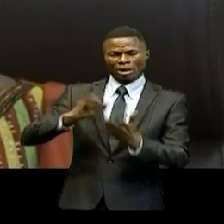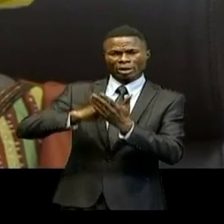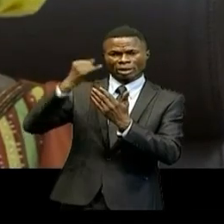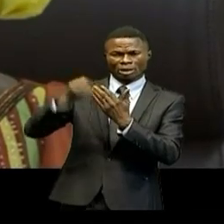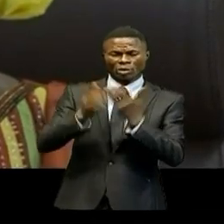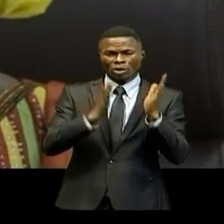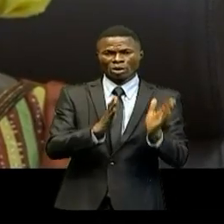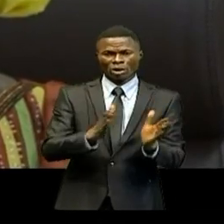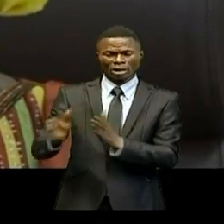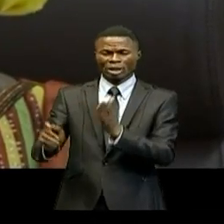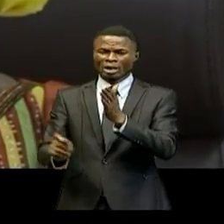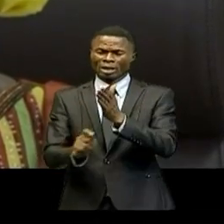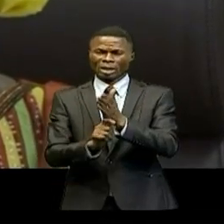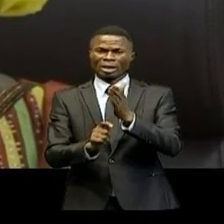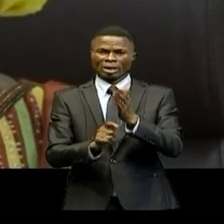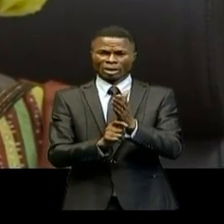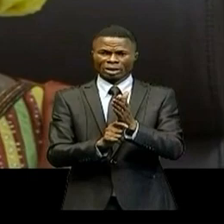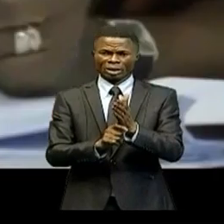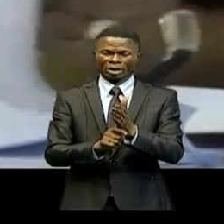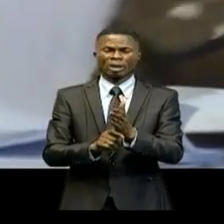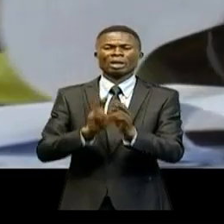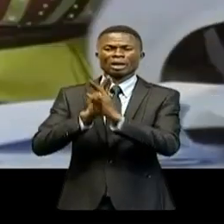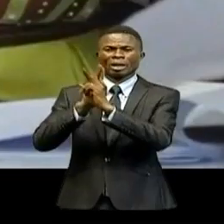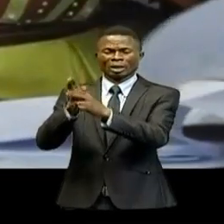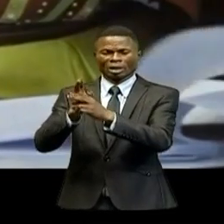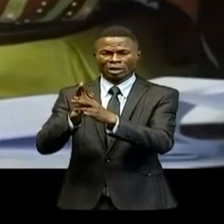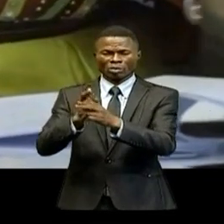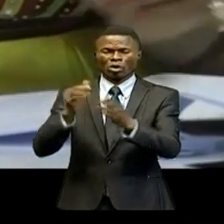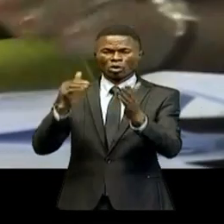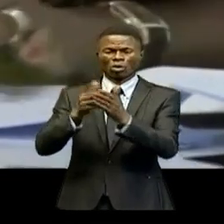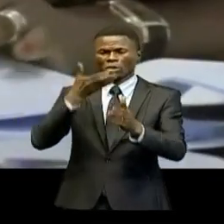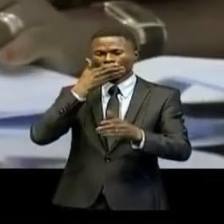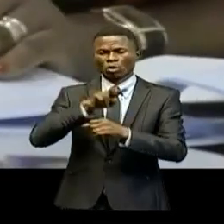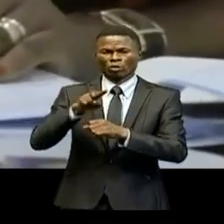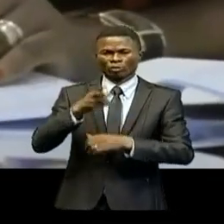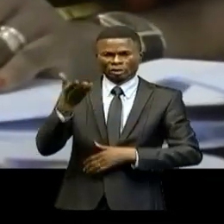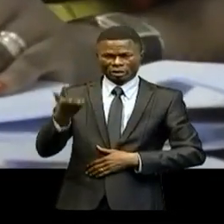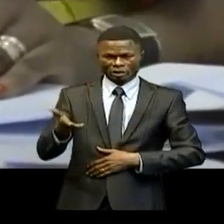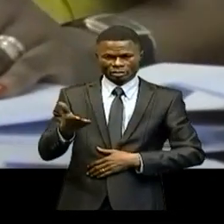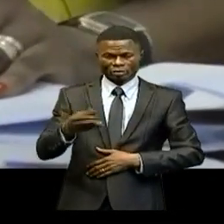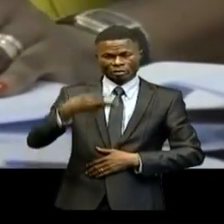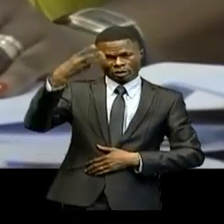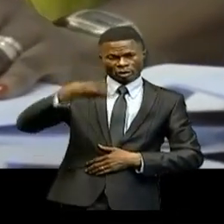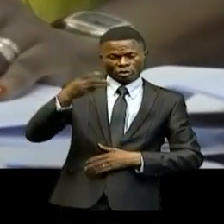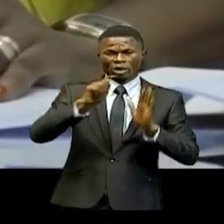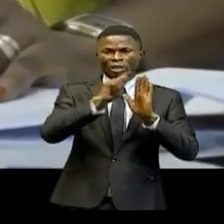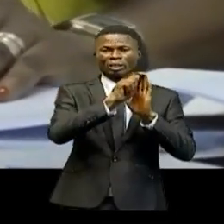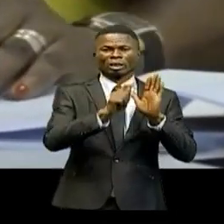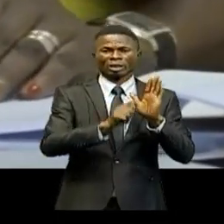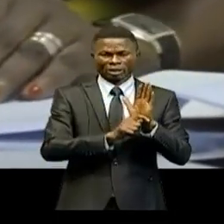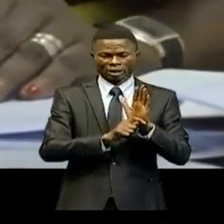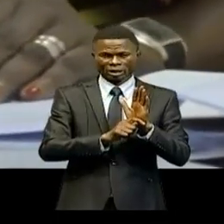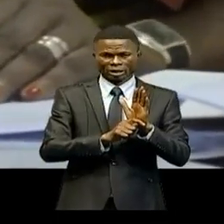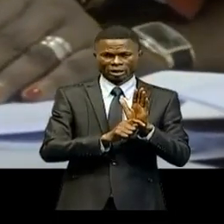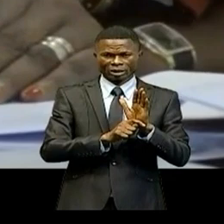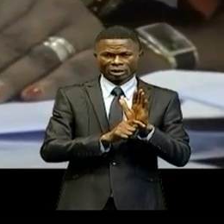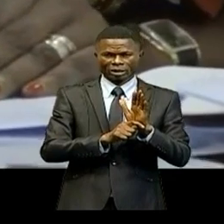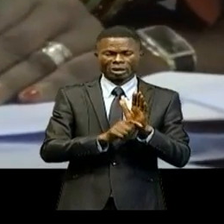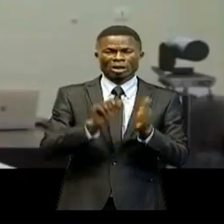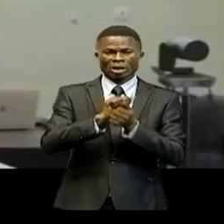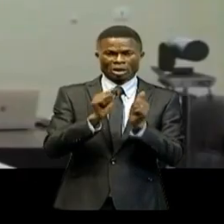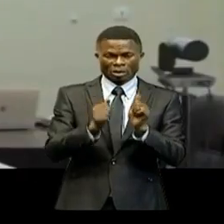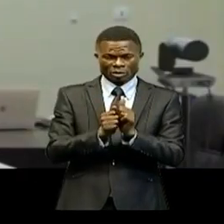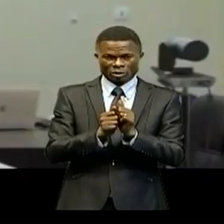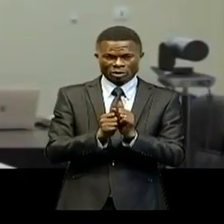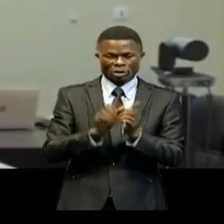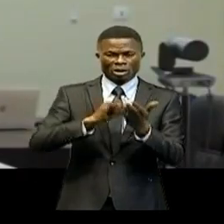préparation stratégique et de réponse à la COVID-19. Le troisième texte, quant à lui, a porté sur